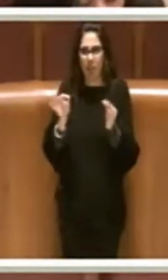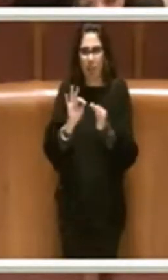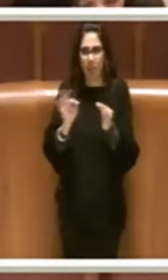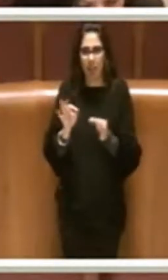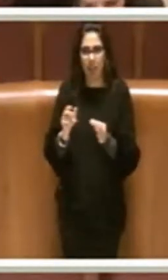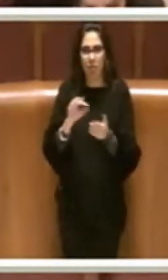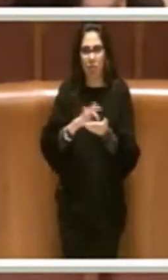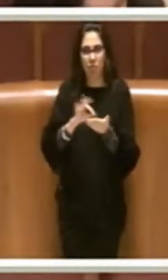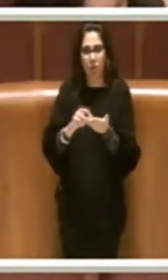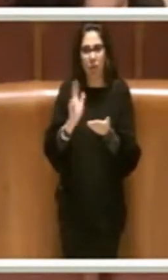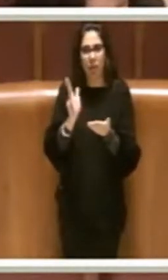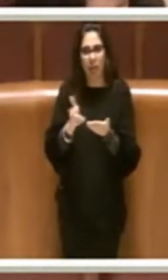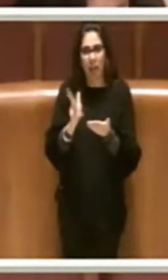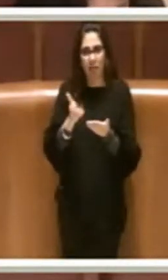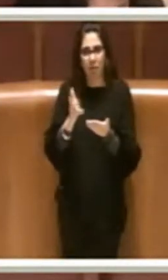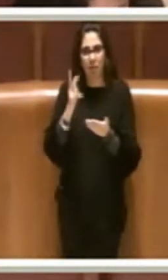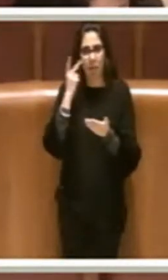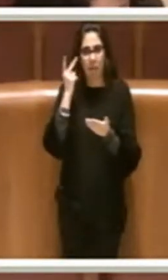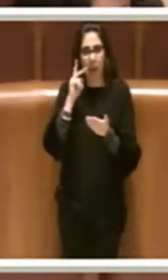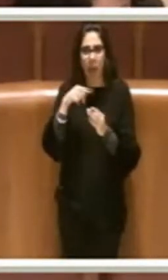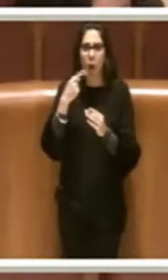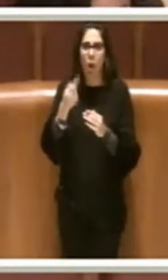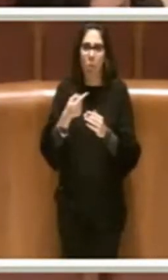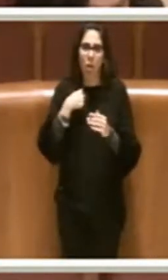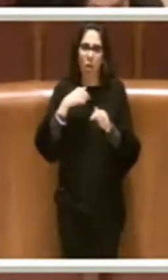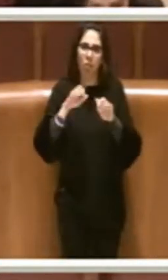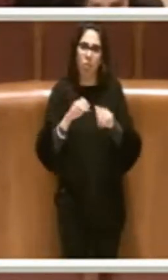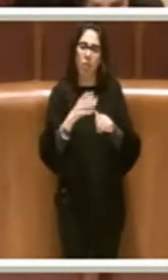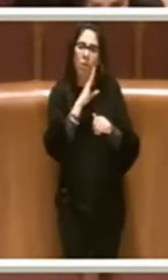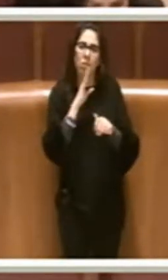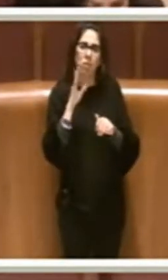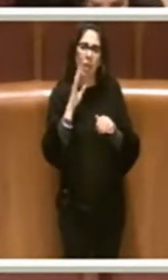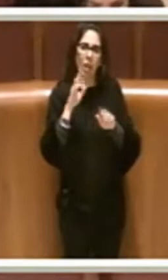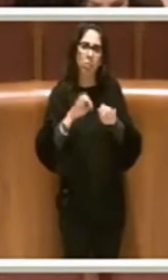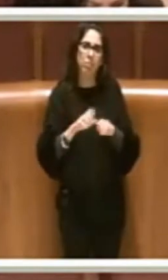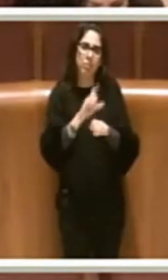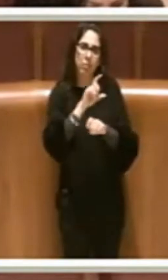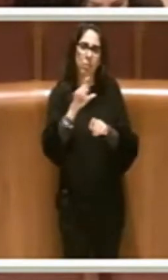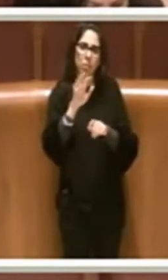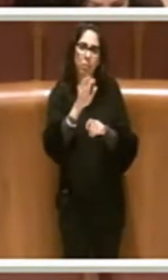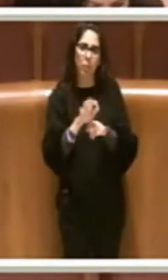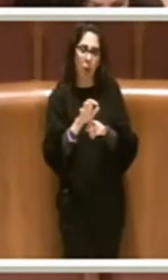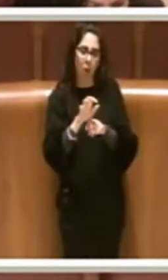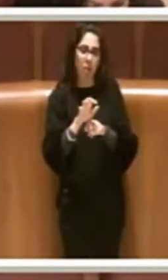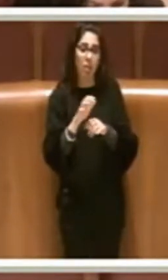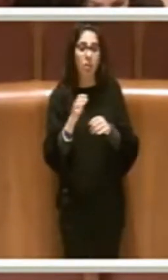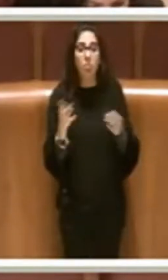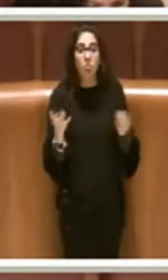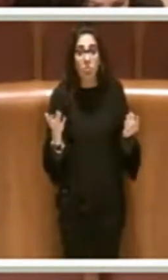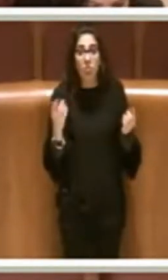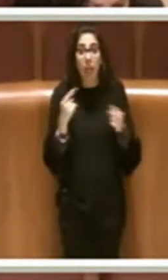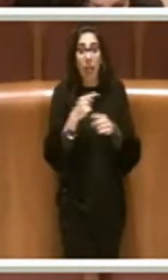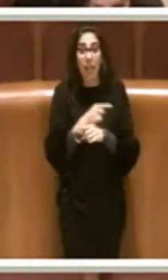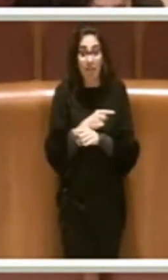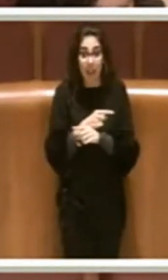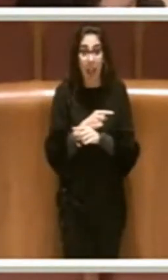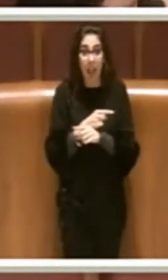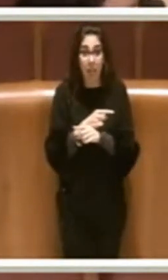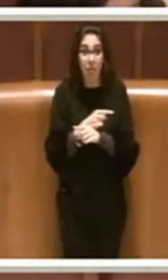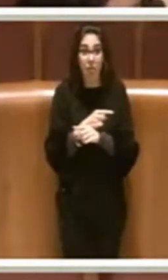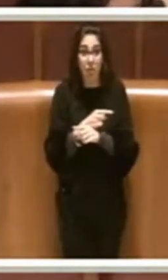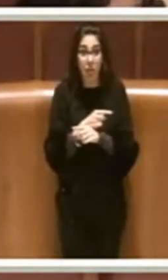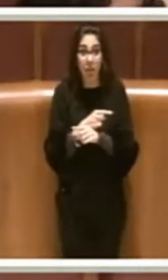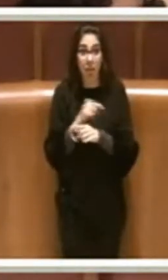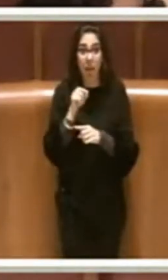febbraio e quanto da me è scritto in un post su Facebook. E invece, nel considerato di